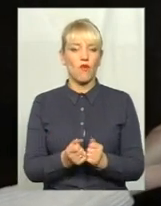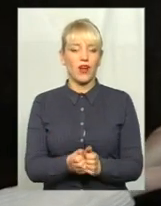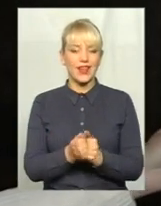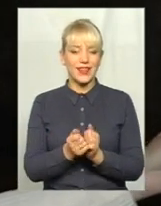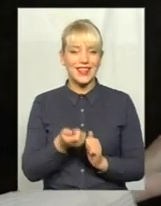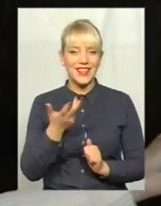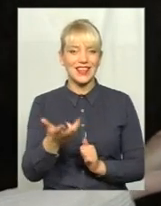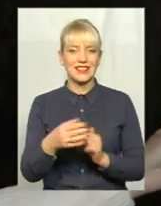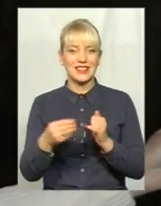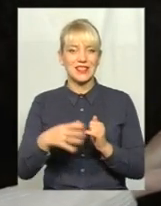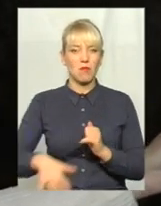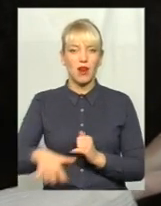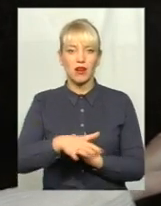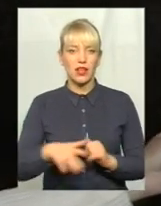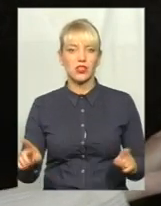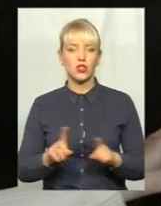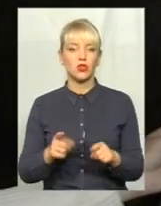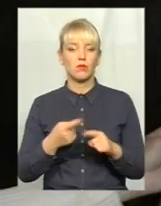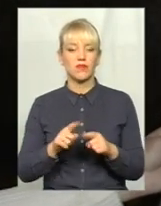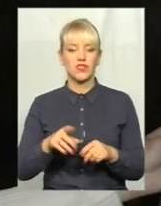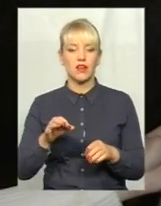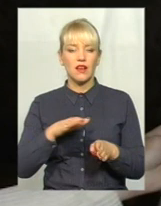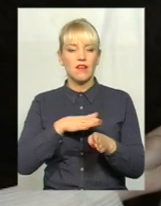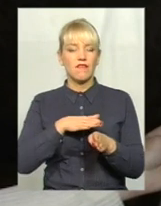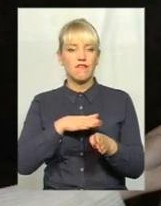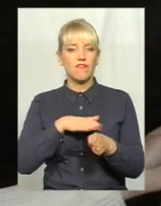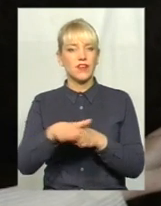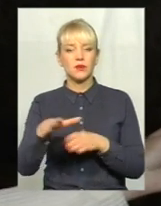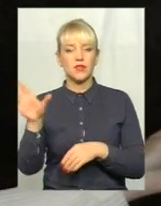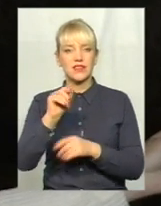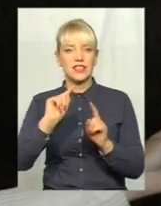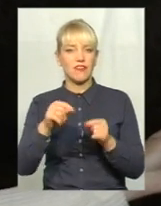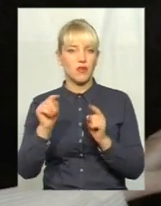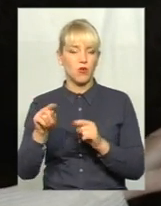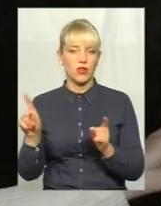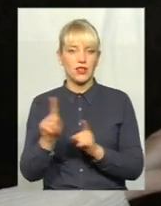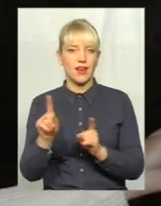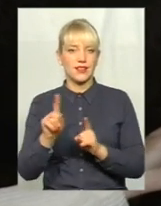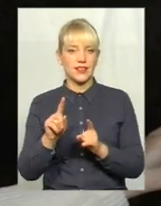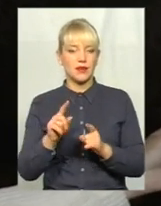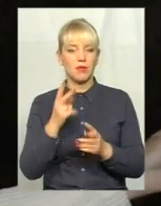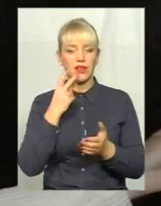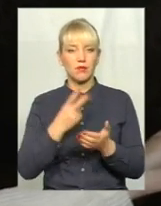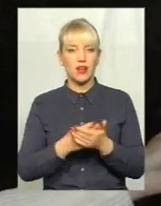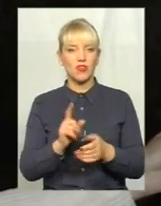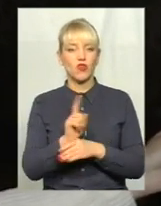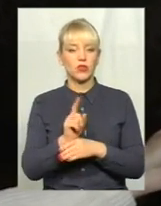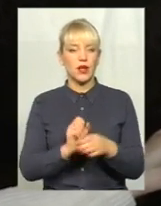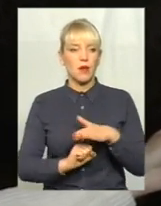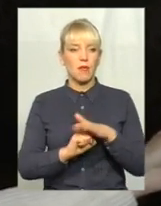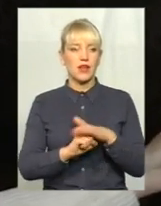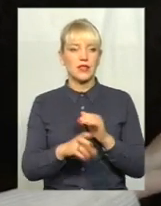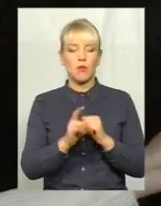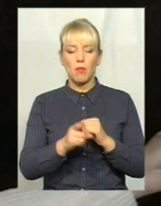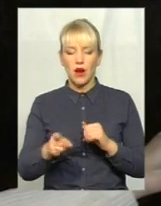ділянки, яка би витримала всі вимоги, які передбачені в нормативній базі по парковим